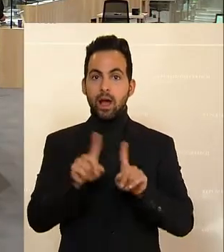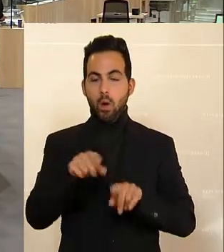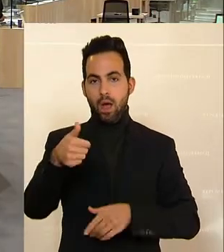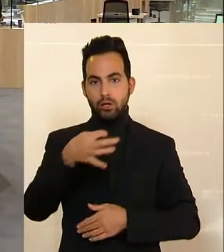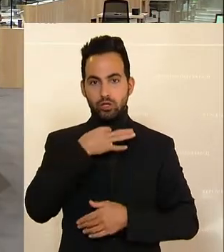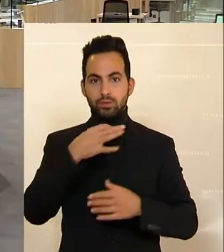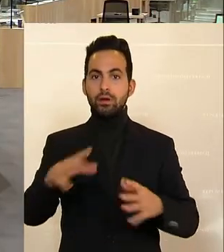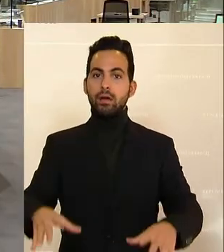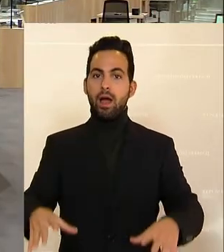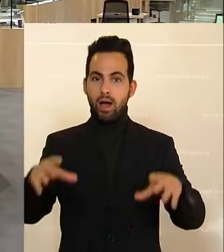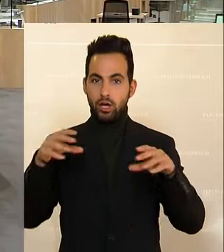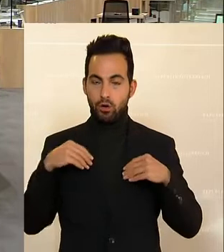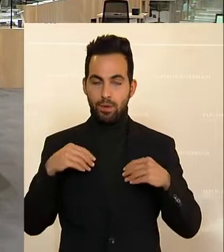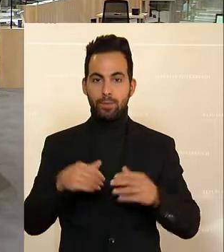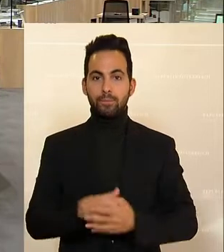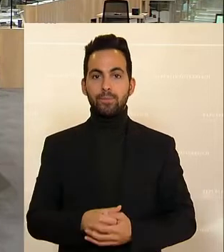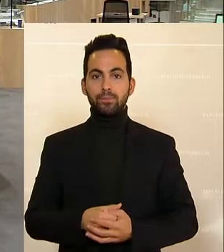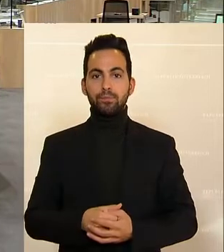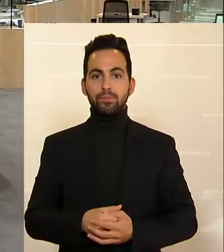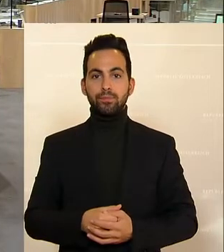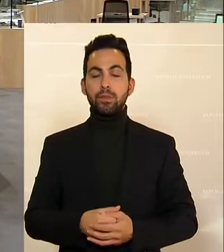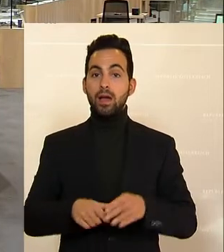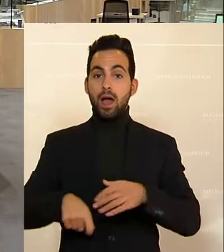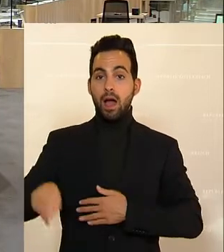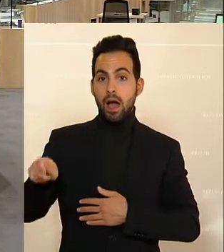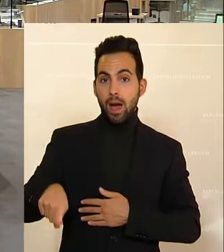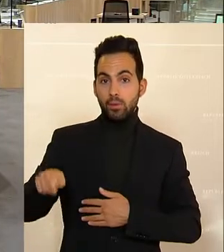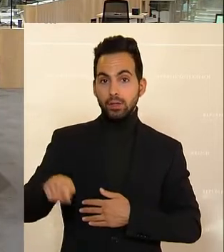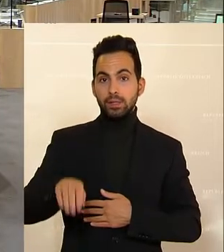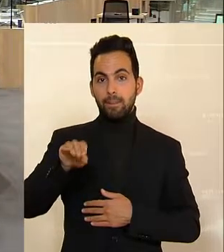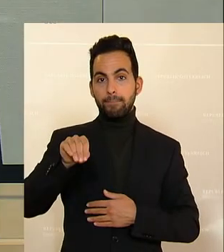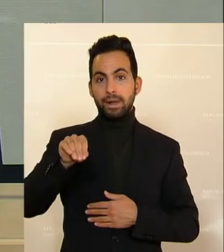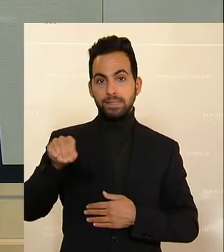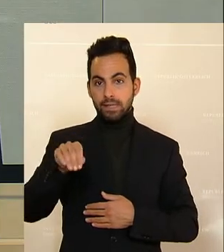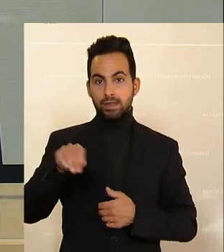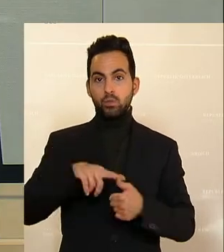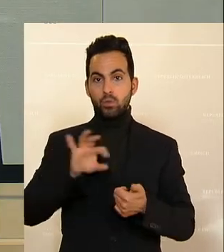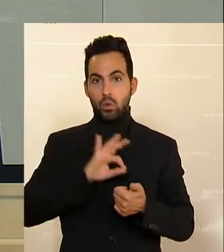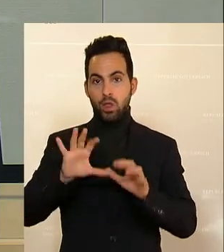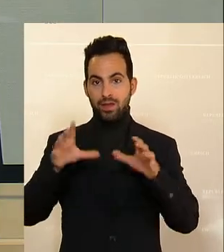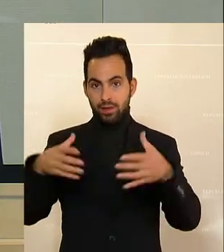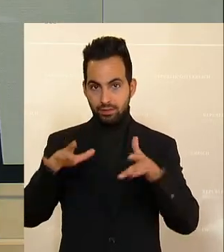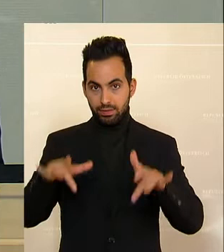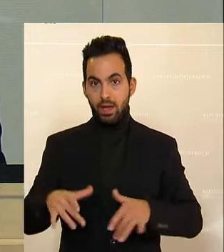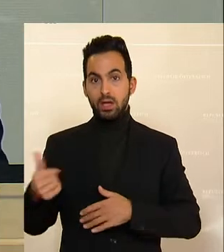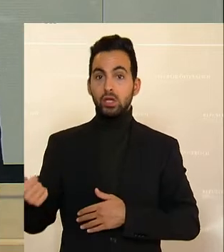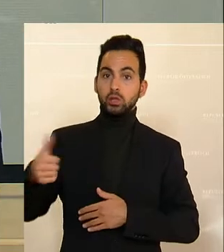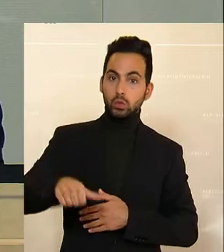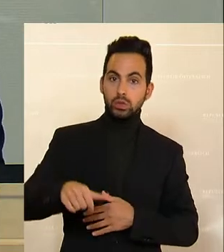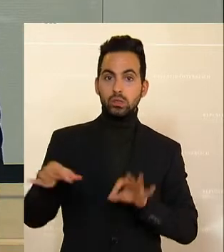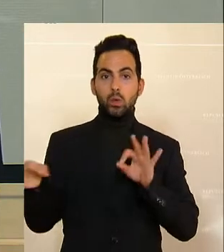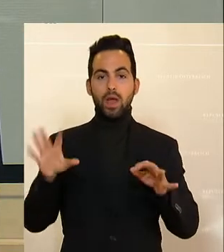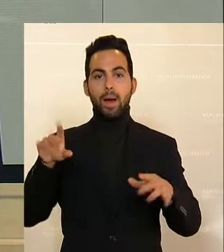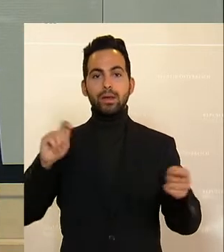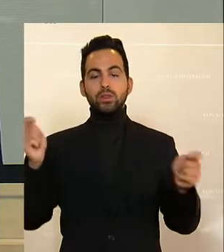einstimmig so angenommen. Die Abgeordneten Matzenetter, Kolleginnen und Kollegen, haben einen Zusatz- bzw.